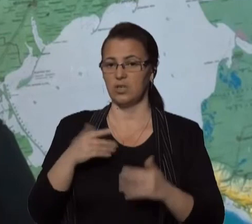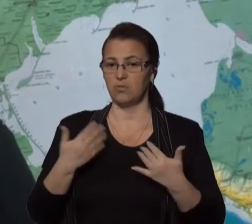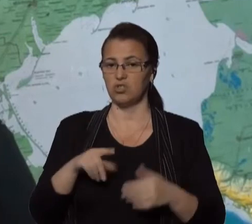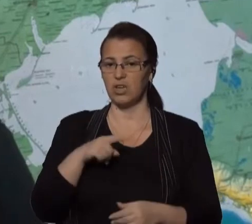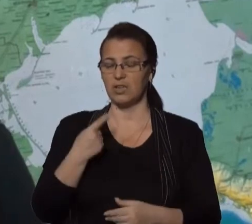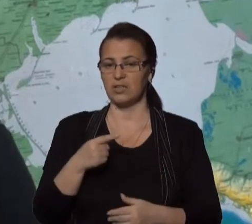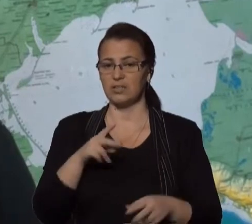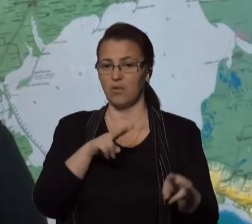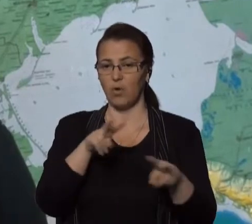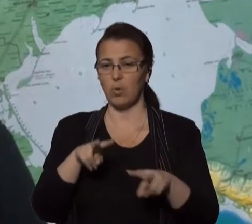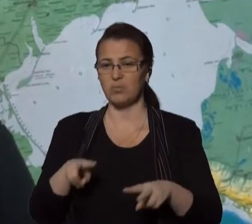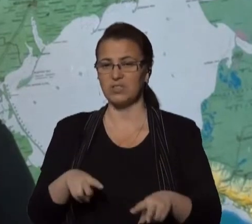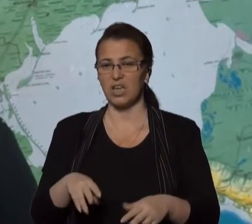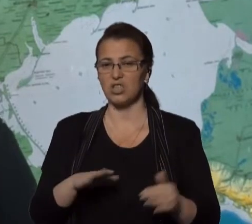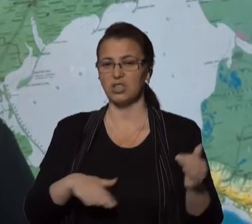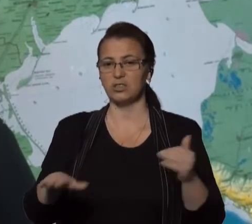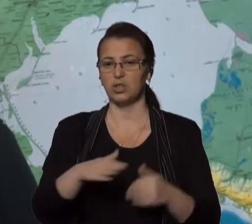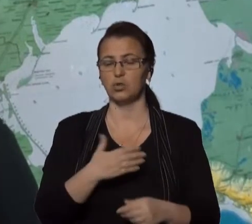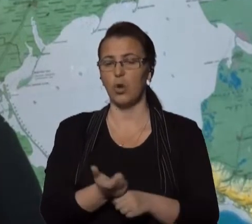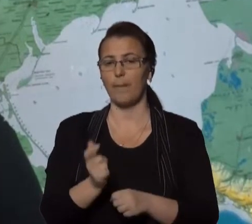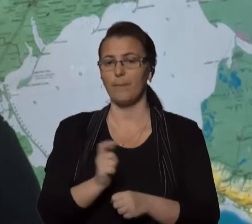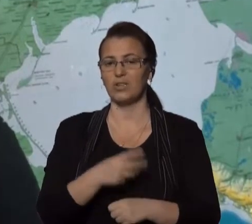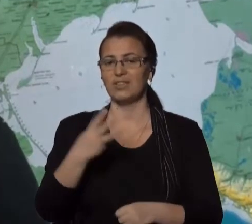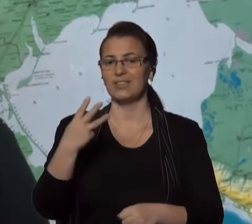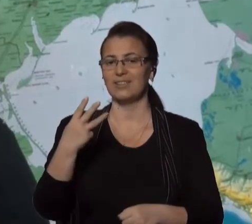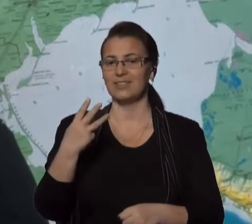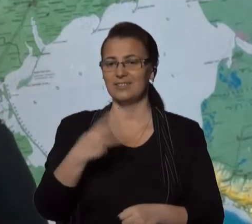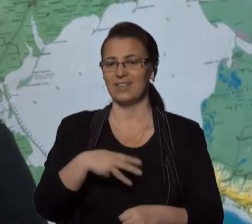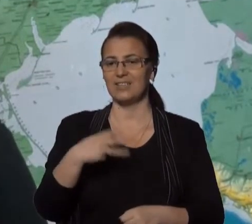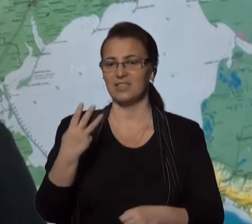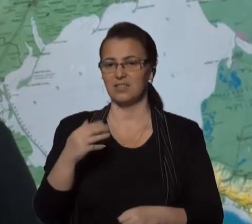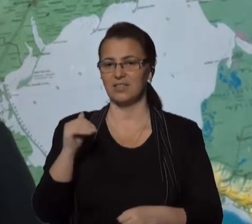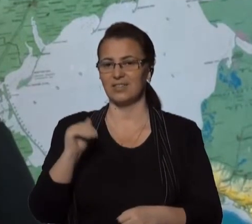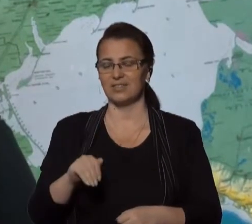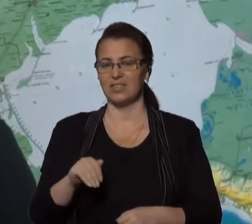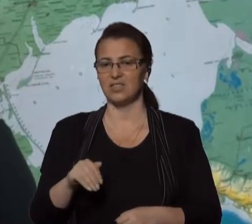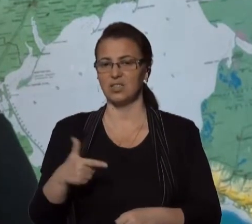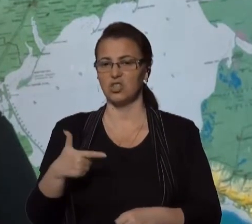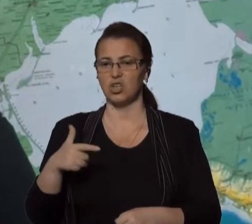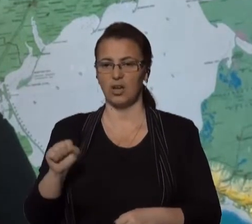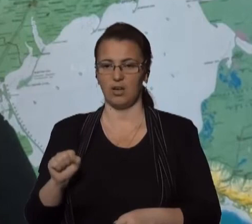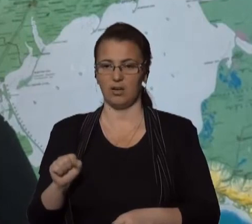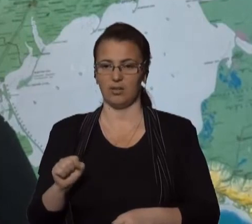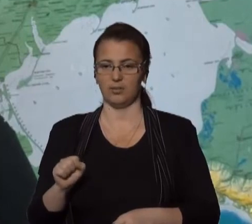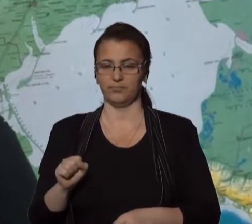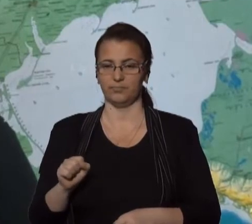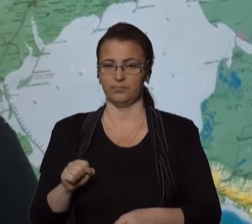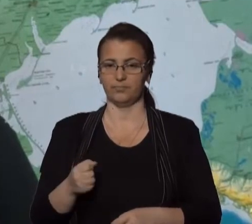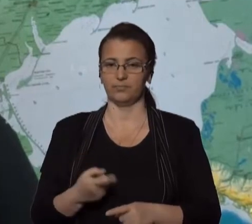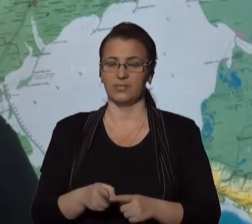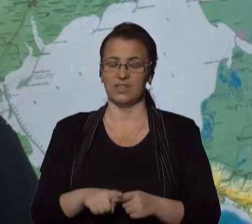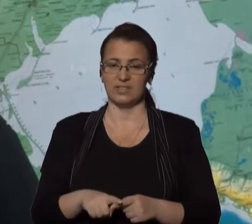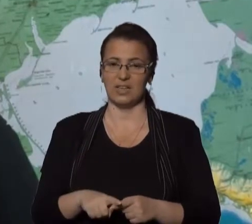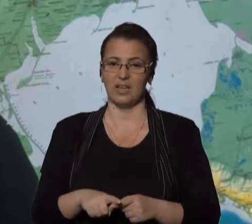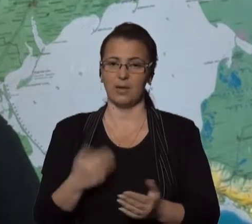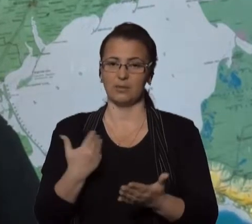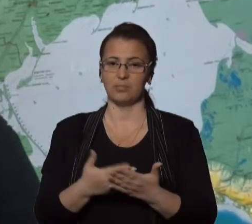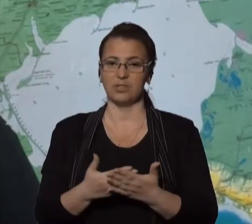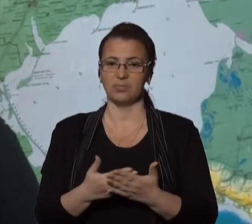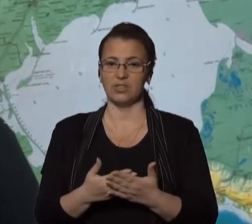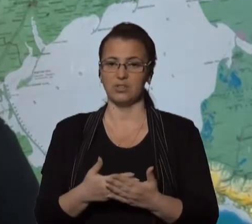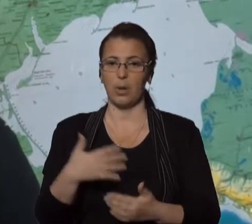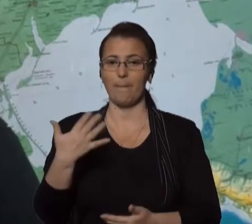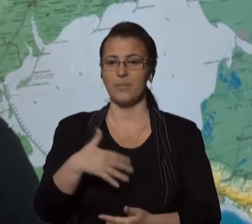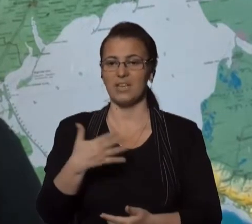обстежили територію площою понад 33 тисяч гектар. Це, для загального розуміння, близько